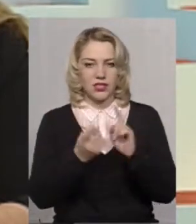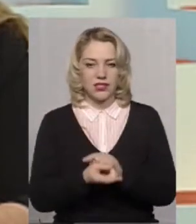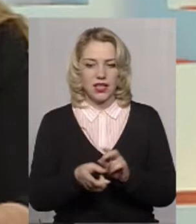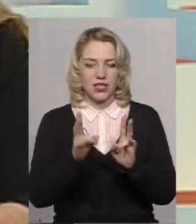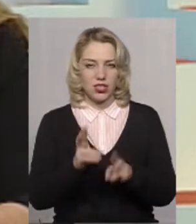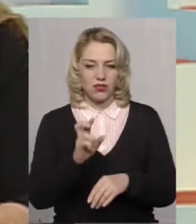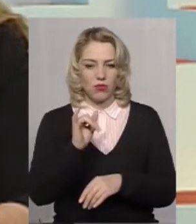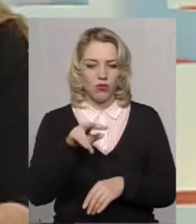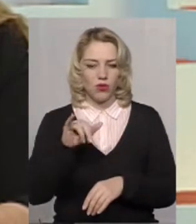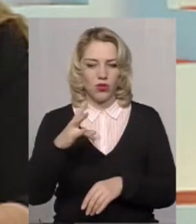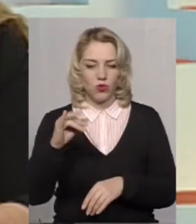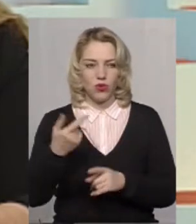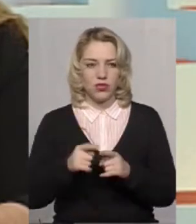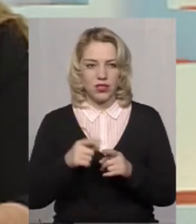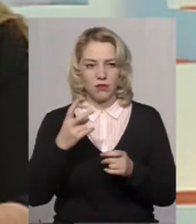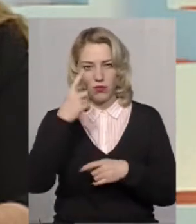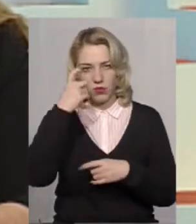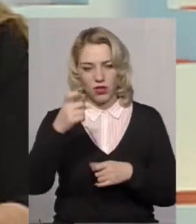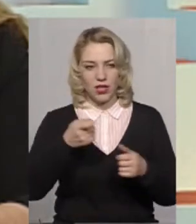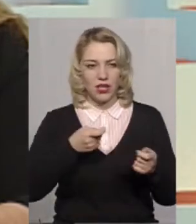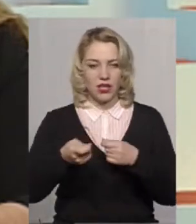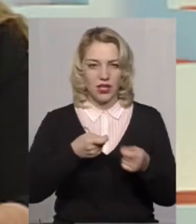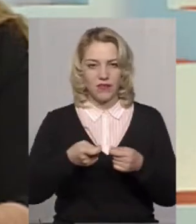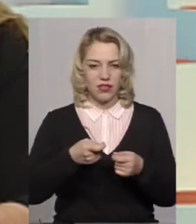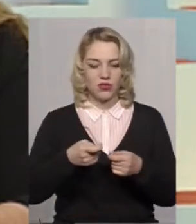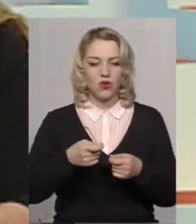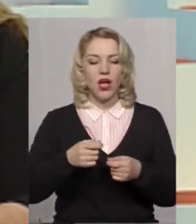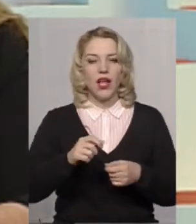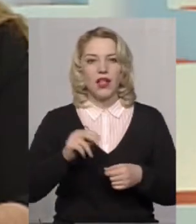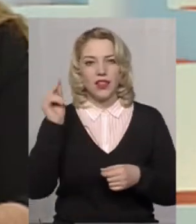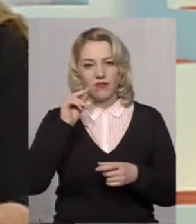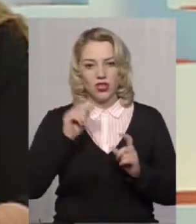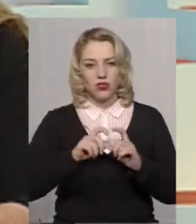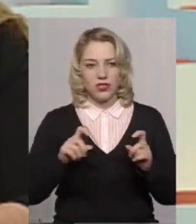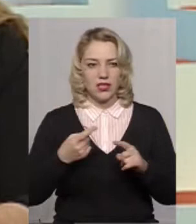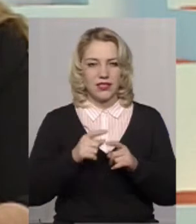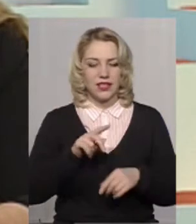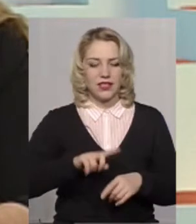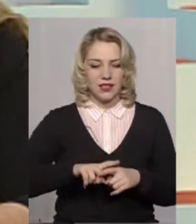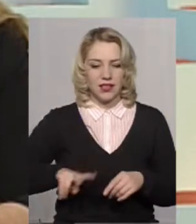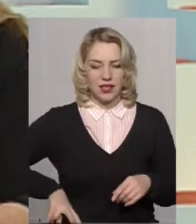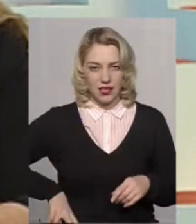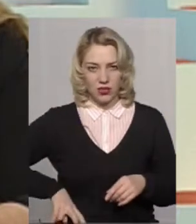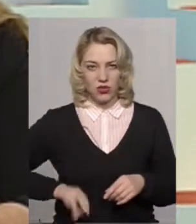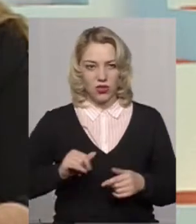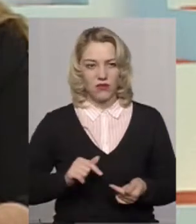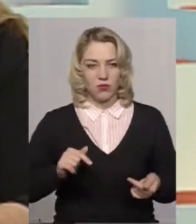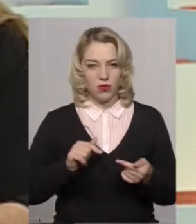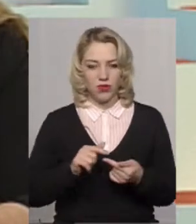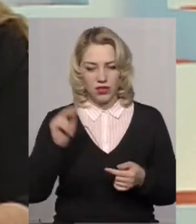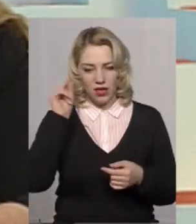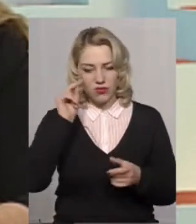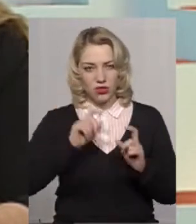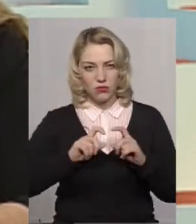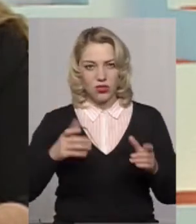булінгу, вам потрібно про це повідомити обов'язкове керівництво навчального закладу, тобто це директор. Відповідно, при навчальному